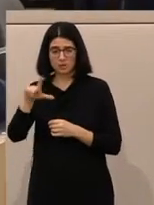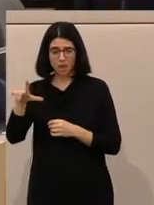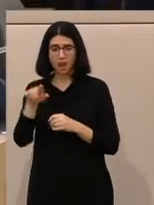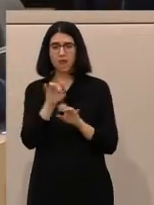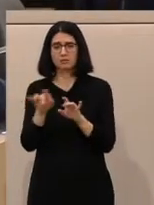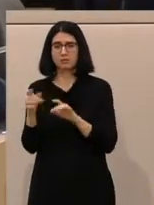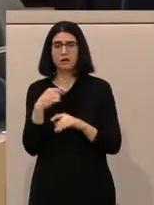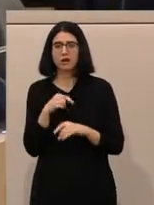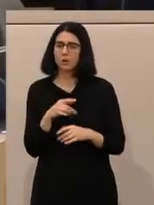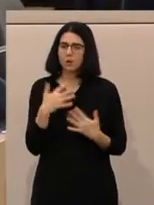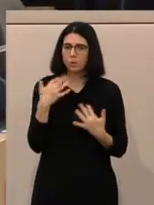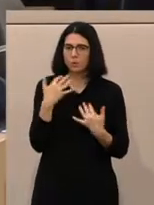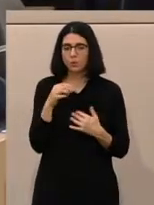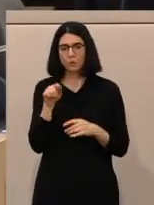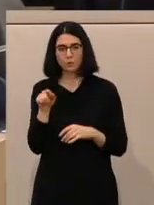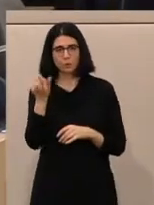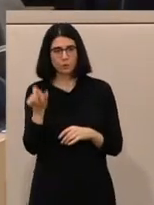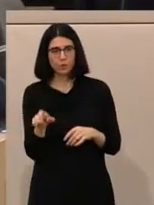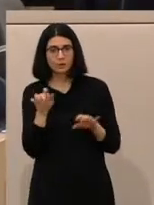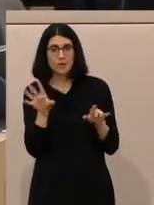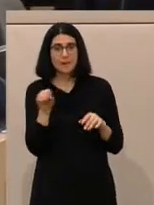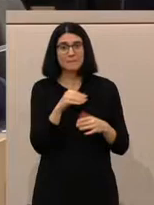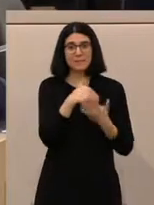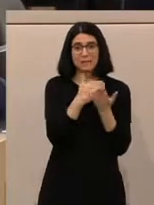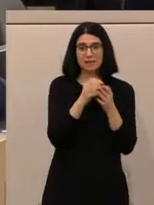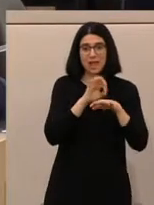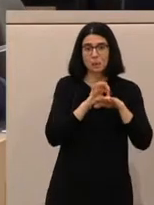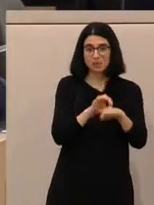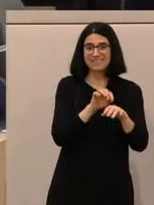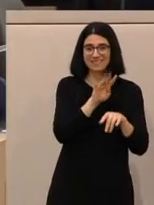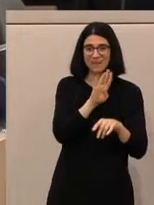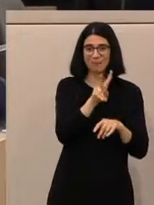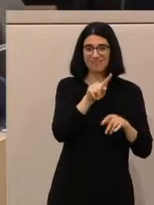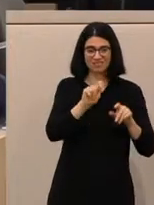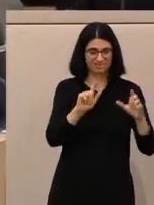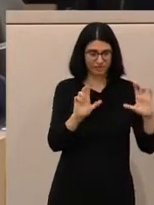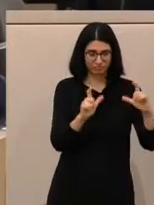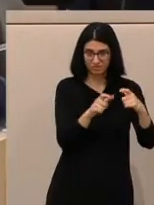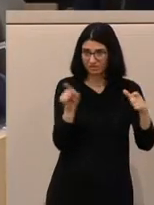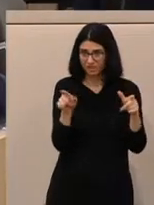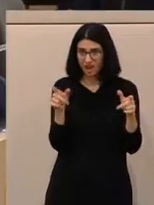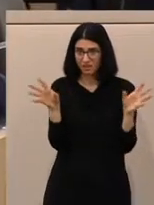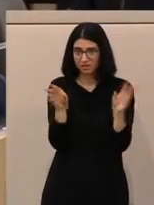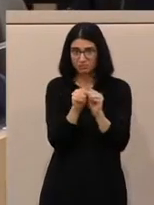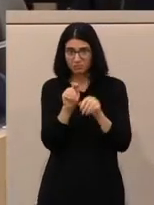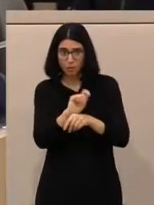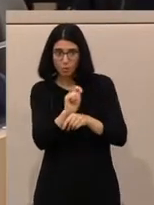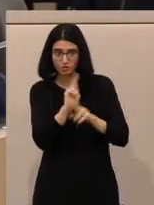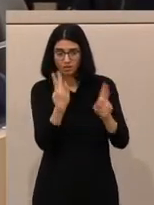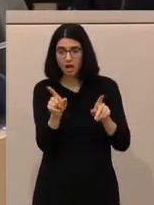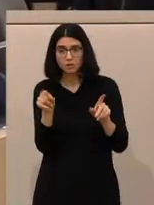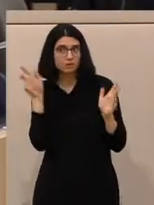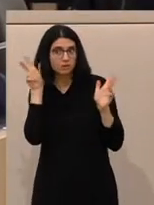-Untersuchungsausschuss mit der Extremismusabteilungsleiterin zugegen war und diese Befragungen mit beobachten und